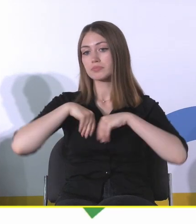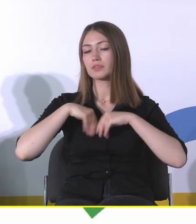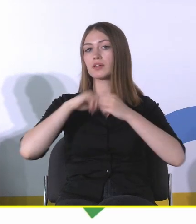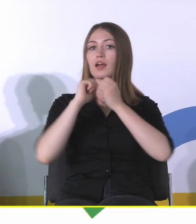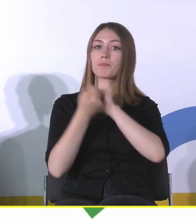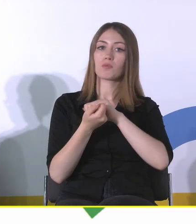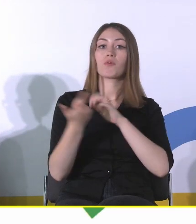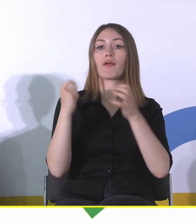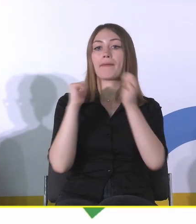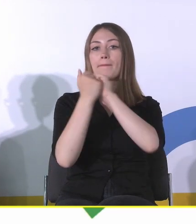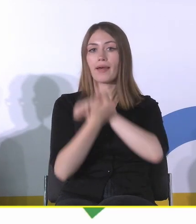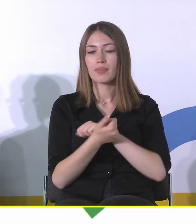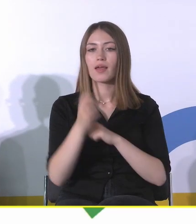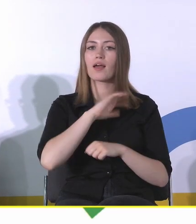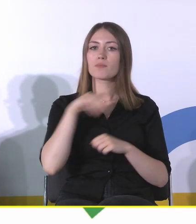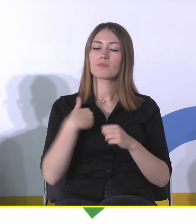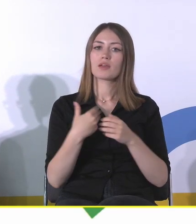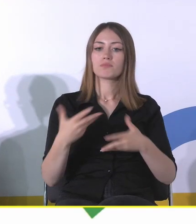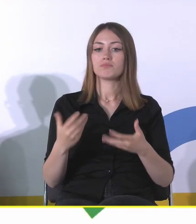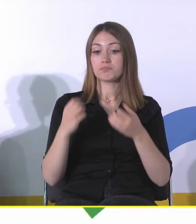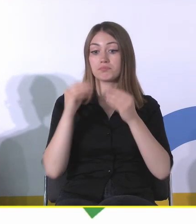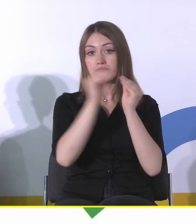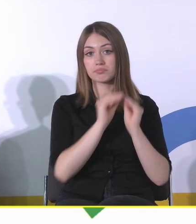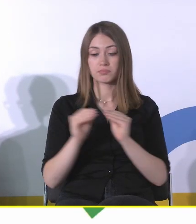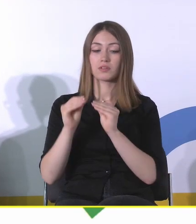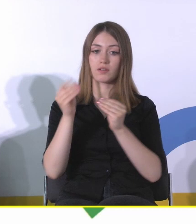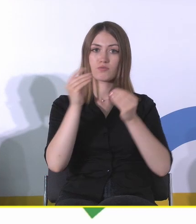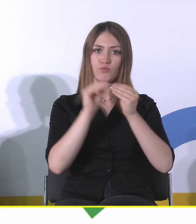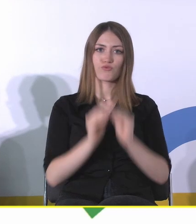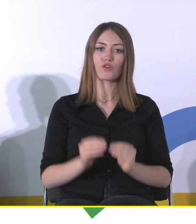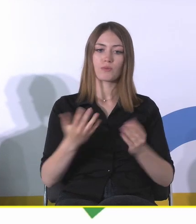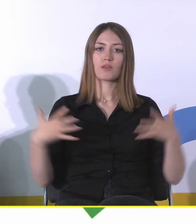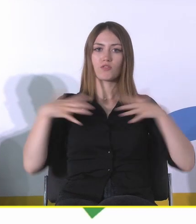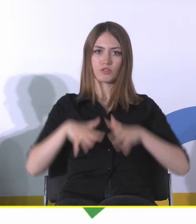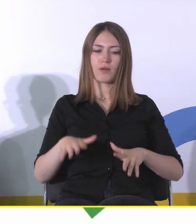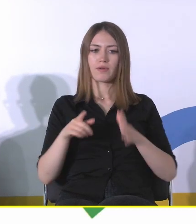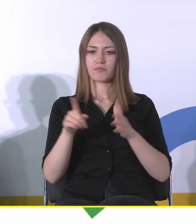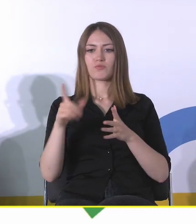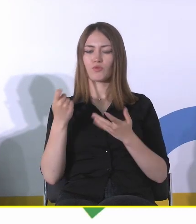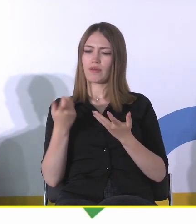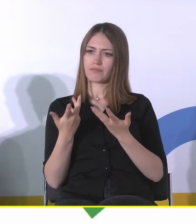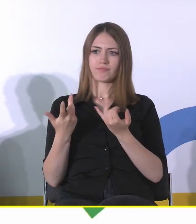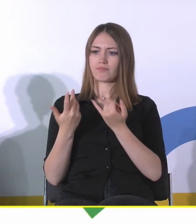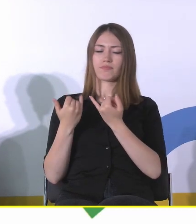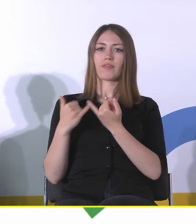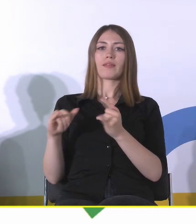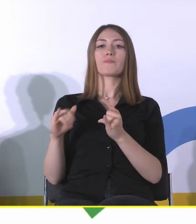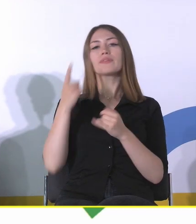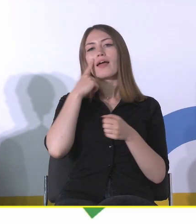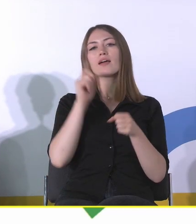je stworzymy, czy stworzymy naszą tożsamość wokół czegoś, co może być czymś bardzo niepozornym. Ja bardzo często się spotykałam z tym, że